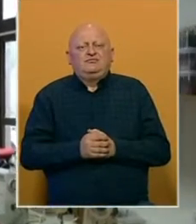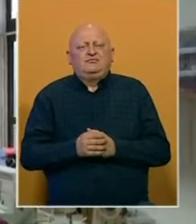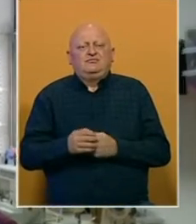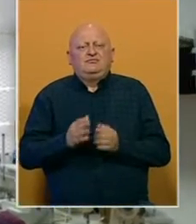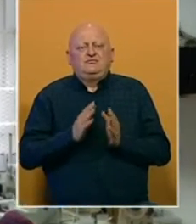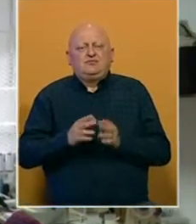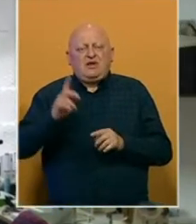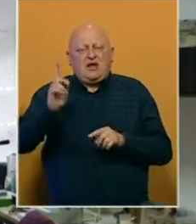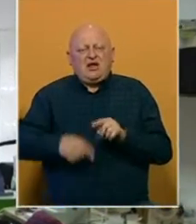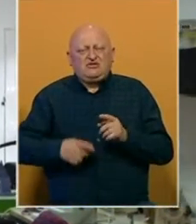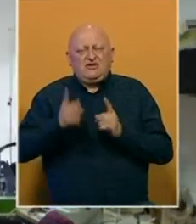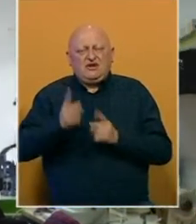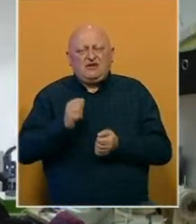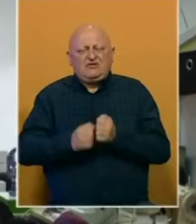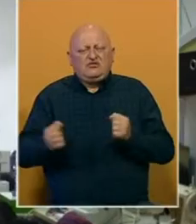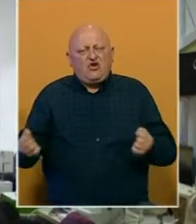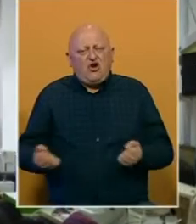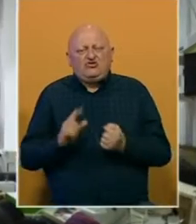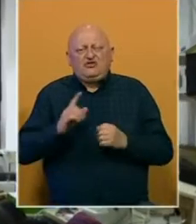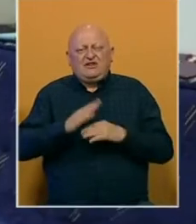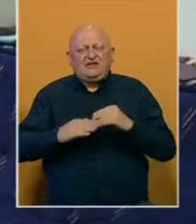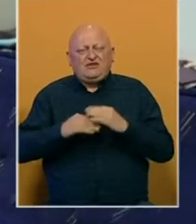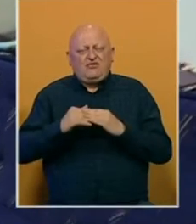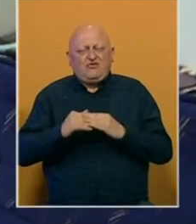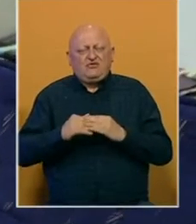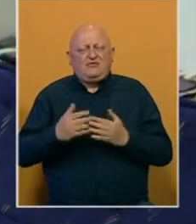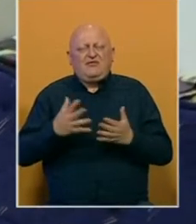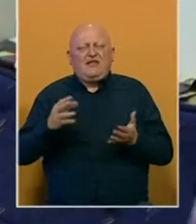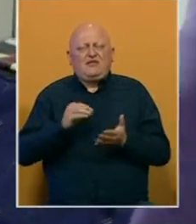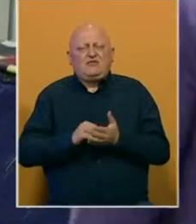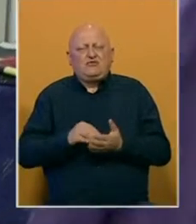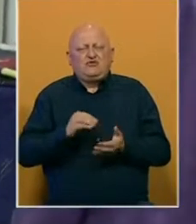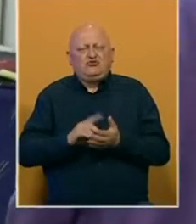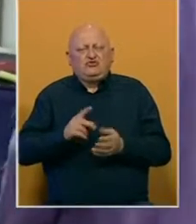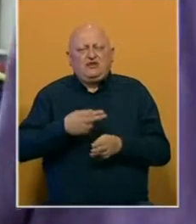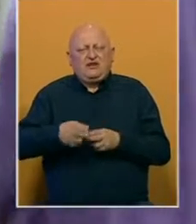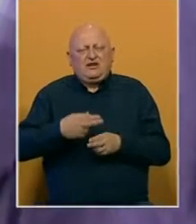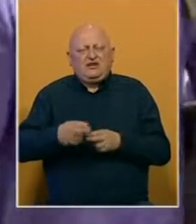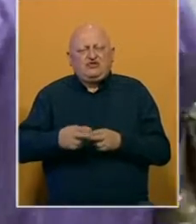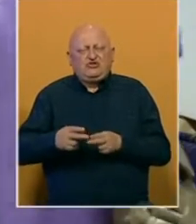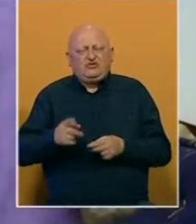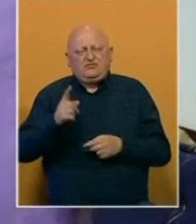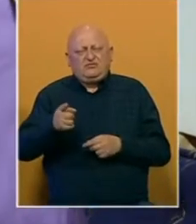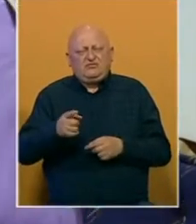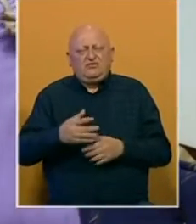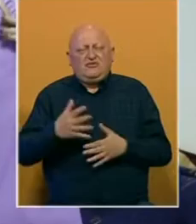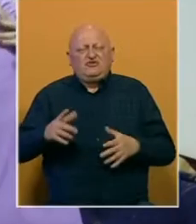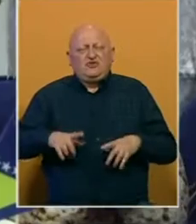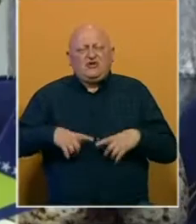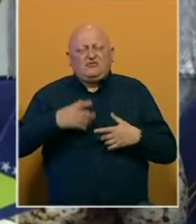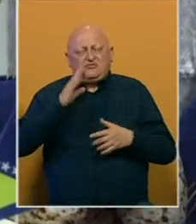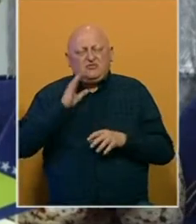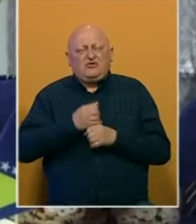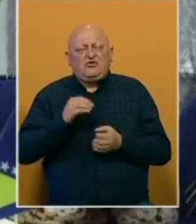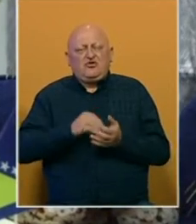Procesuiranje ratnih zločina je otežano i nezadovoljavajuće i veliki je broj još uvijek nerješenih predmeta. Većina preživjelih u BiH